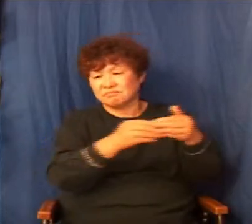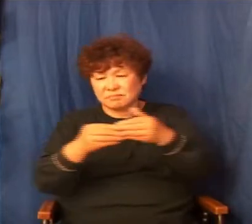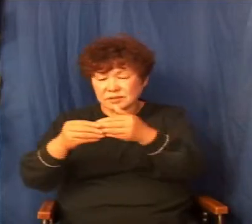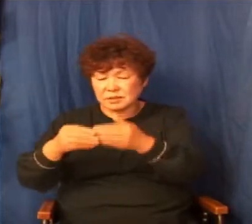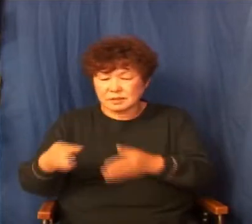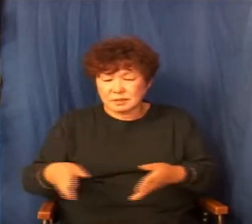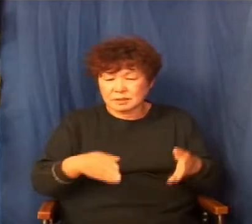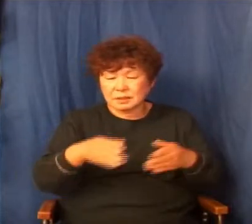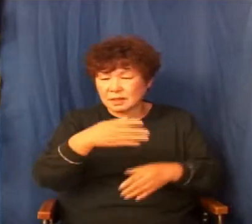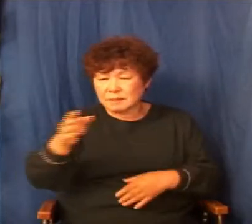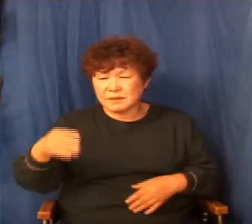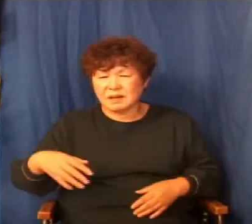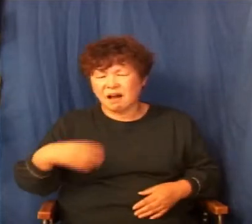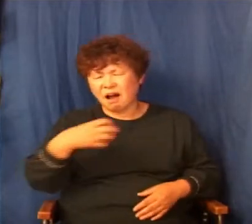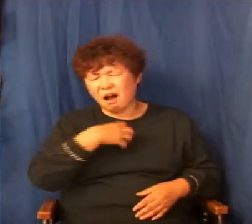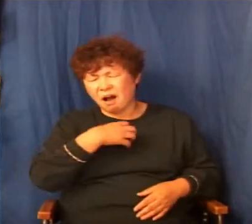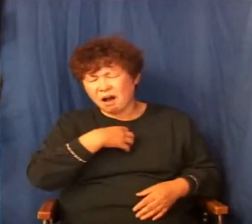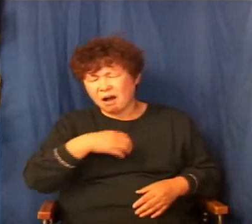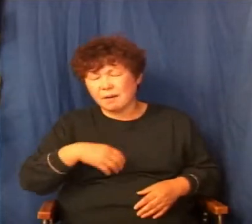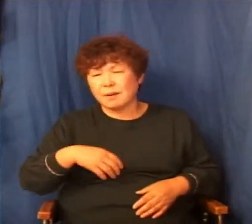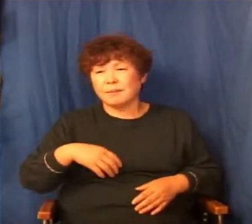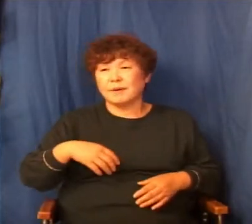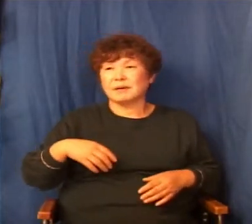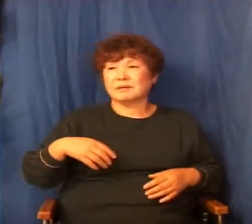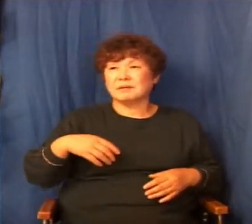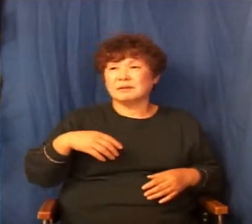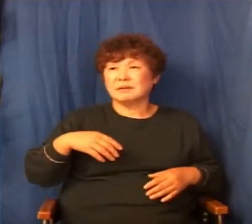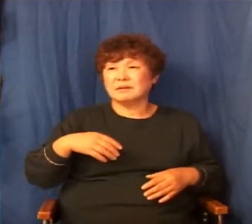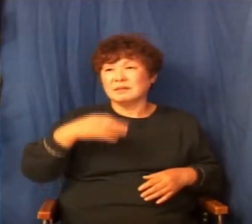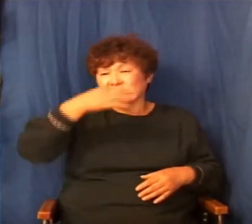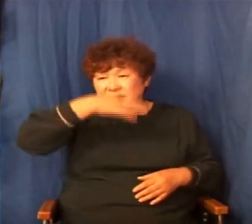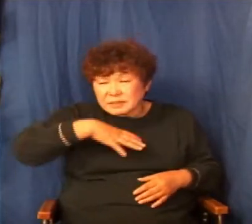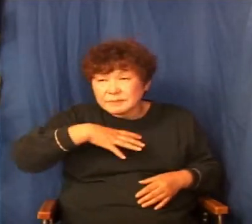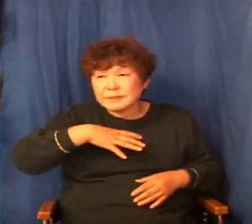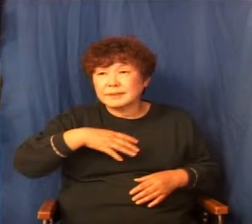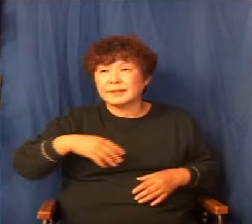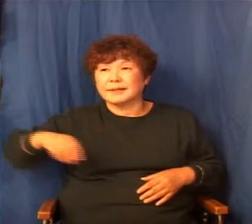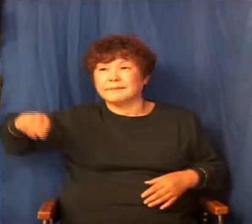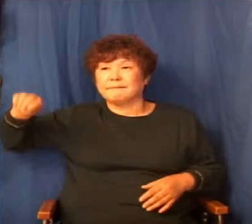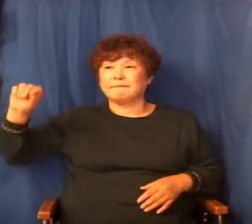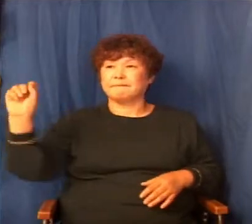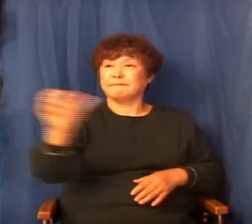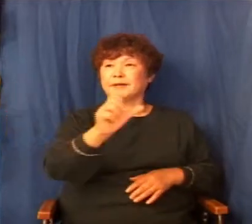좀 험난하고 척박한데 어찌 보면 가장 빠른 길이에요.